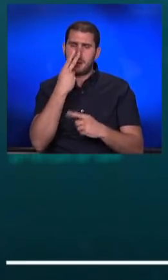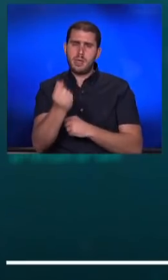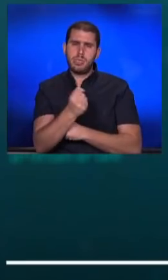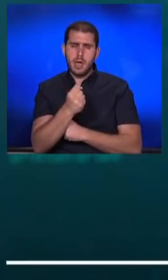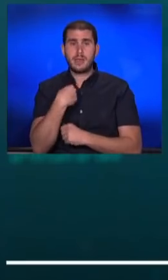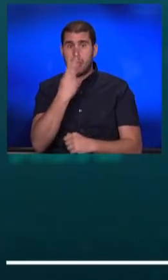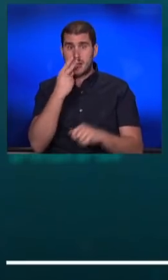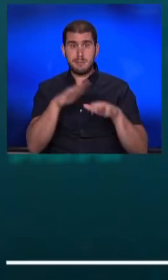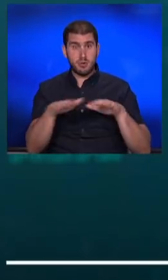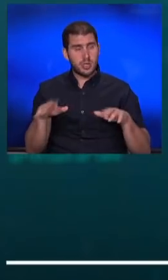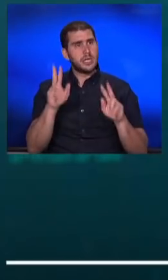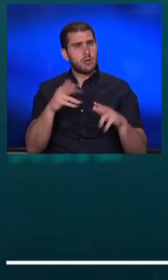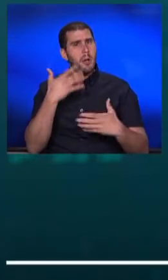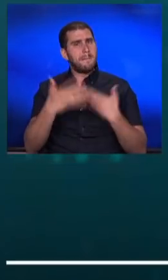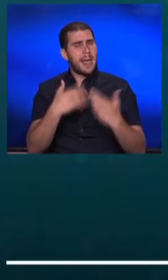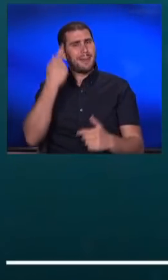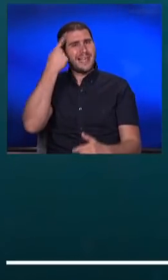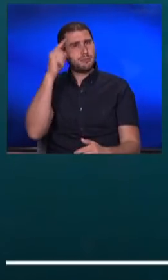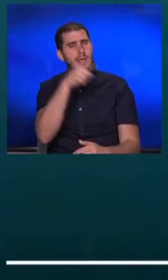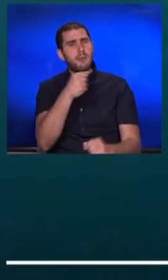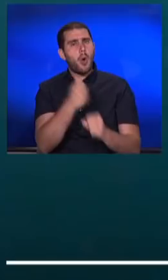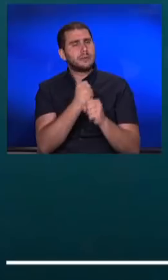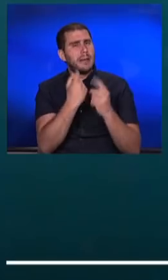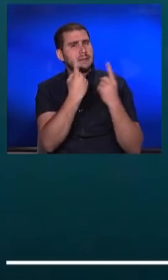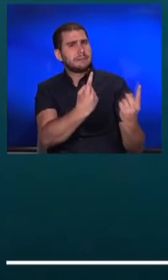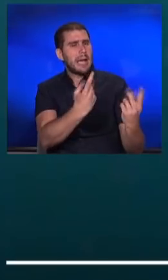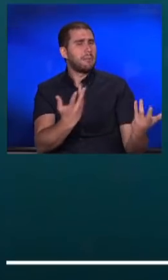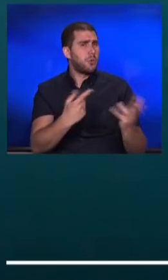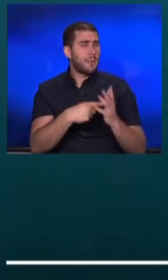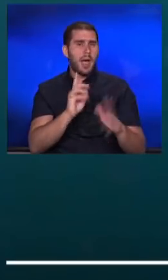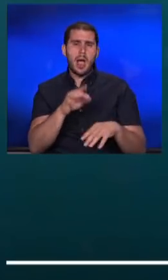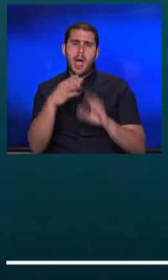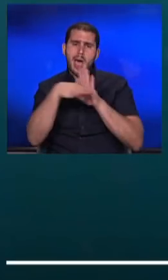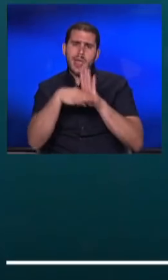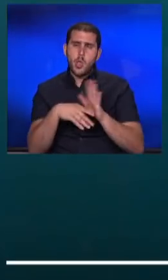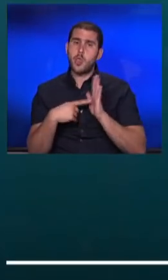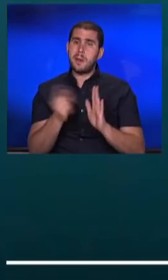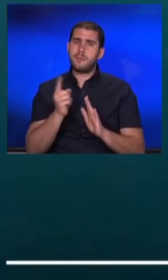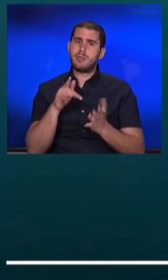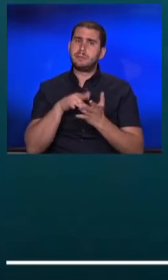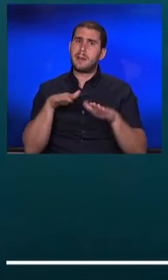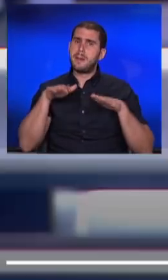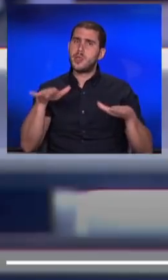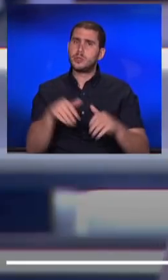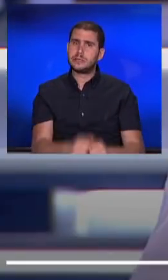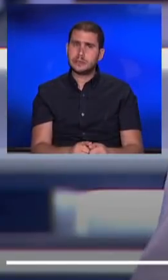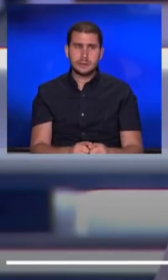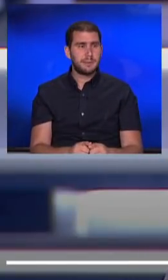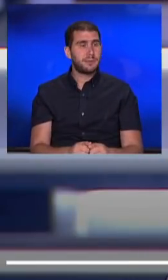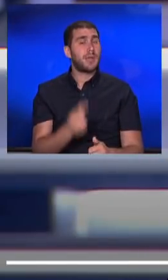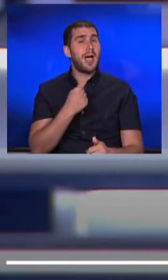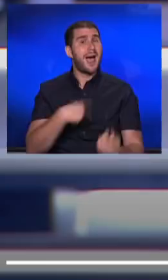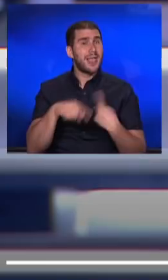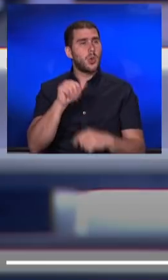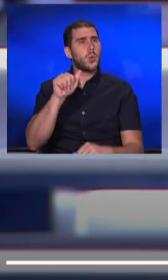בשטח את זה. יש איזשהם צעדים יזומים שאתם נוקטים בעצמכם? הנחיות כלשהן, למשל, למי שיושב במטוס שלכם? אנחנו קודם כל